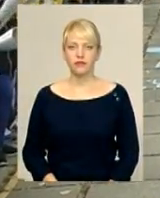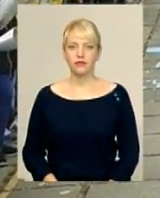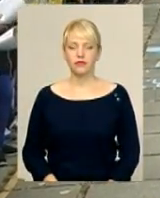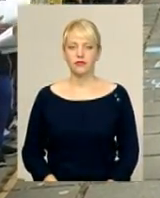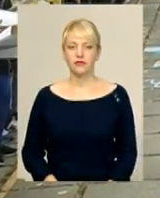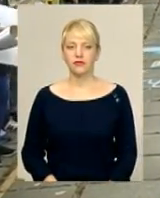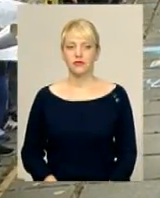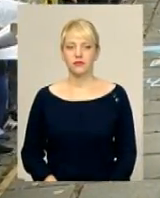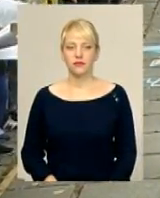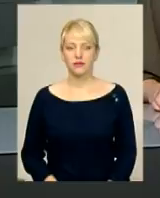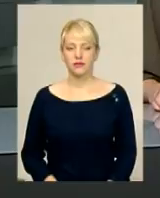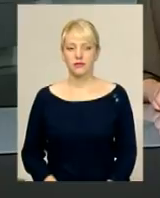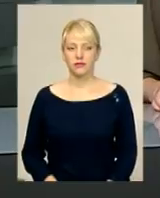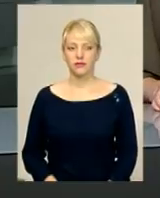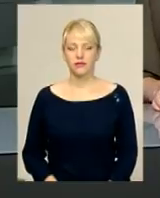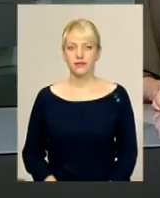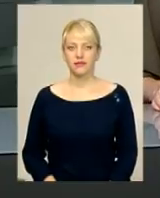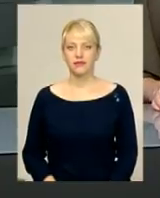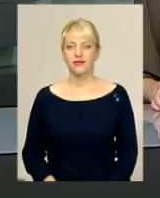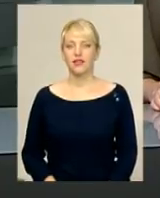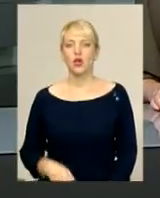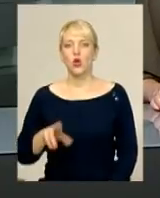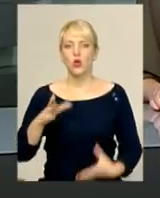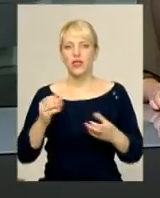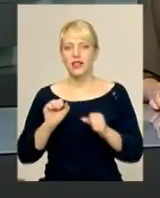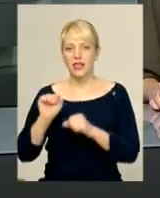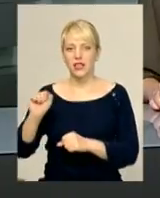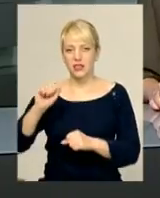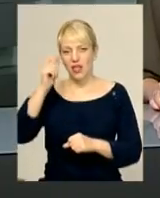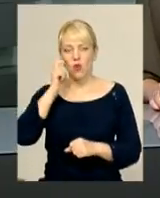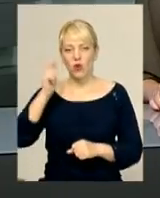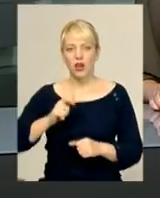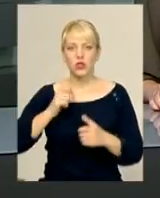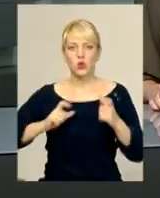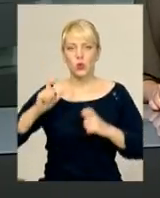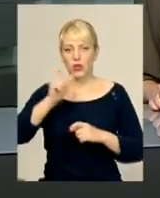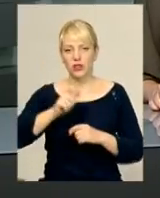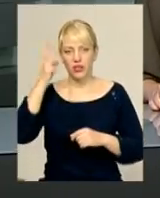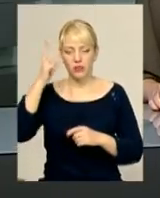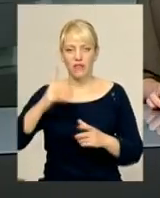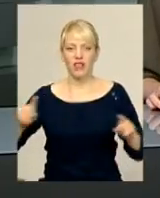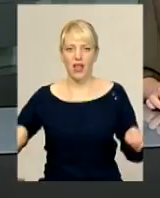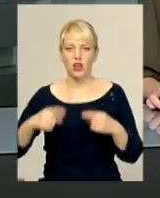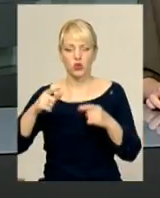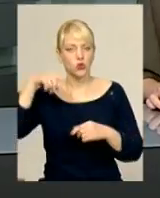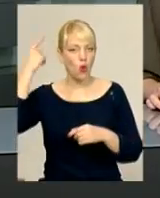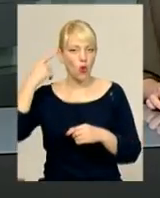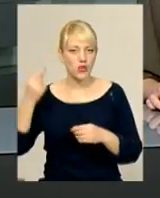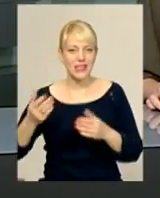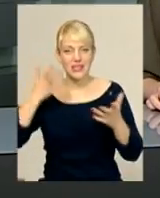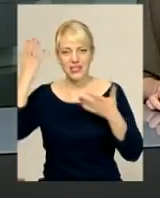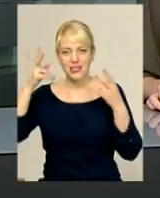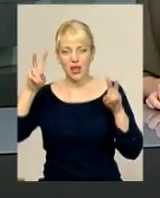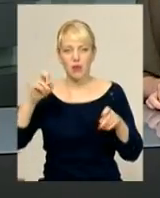інформаційного випуску. До Дня захисника України студенти Хмельниччини влаштують козацькі забави. Свято